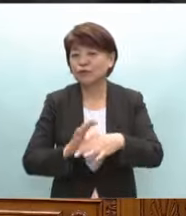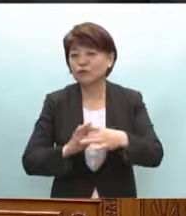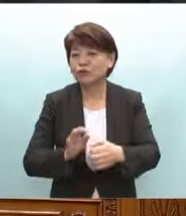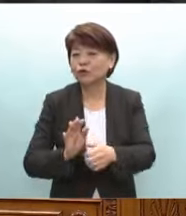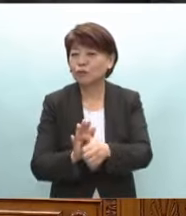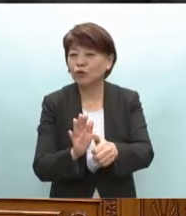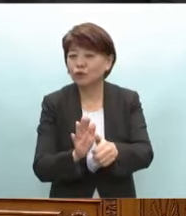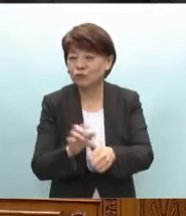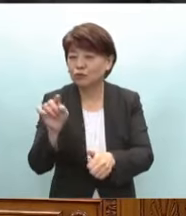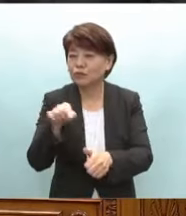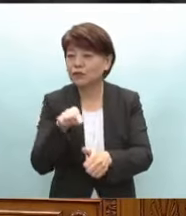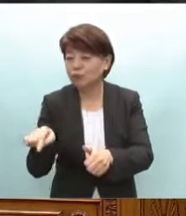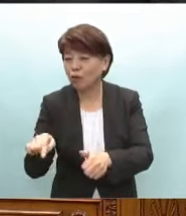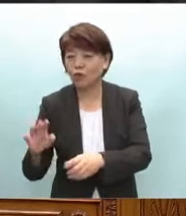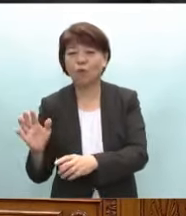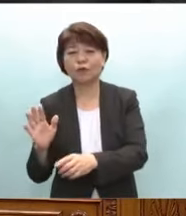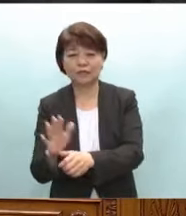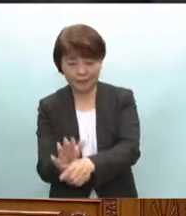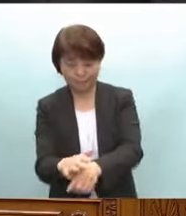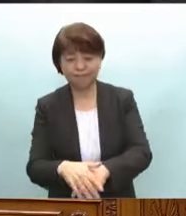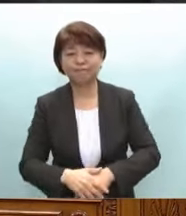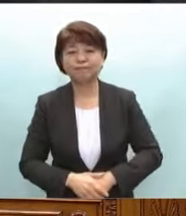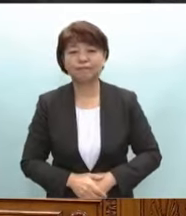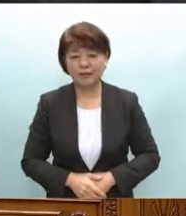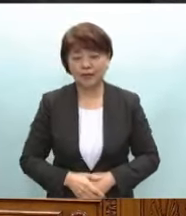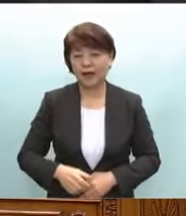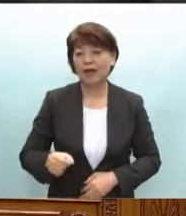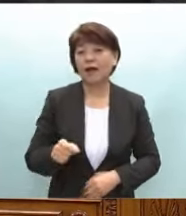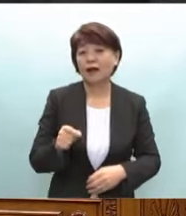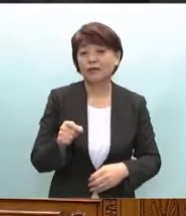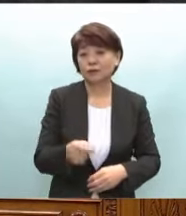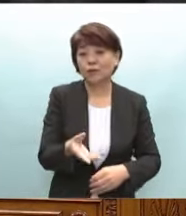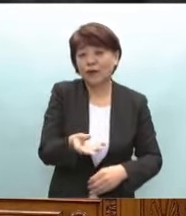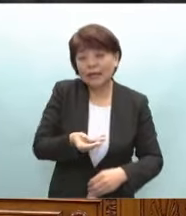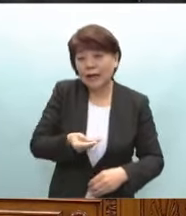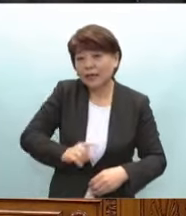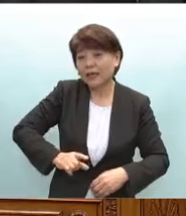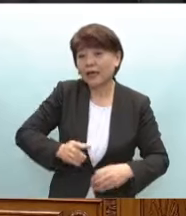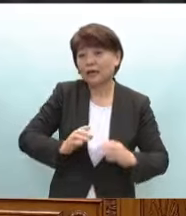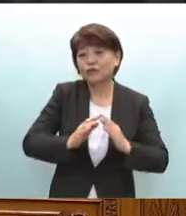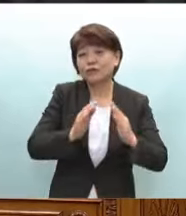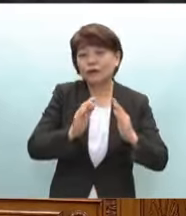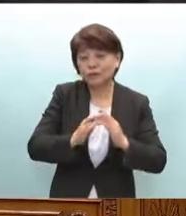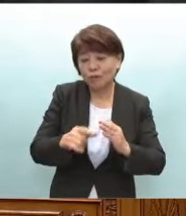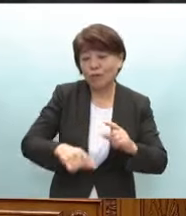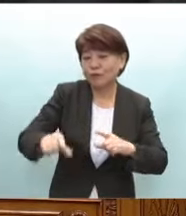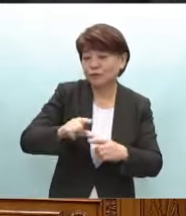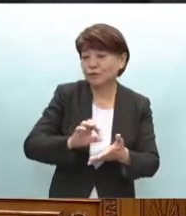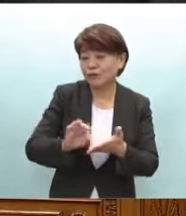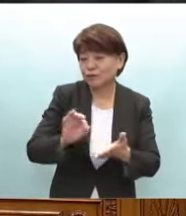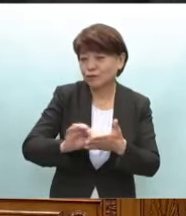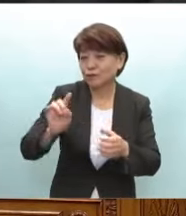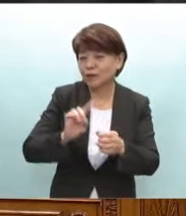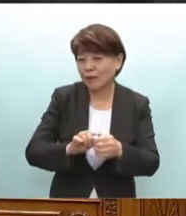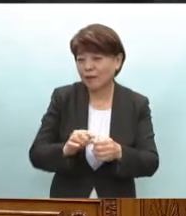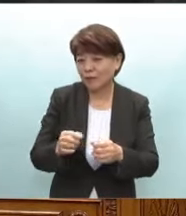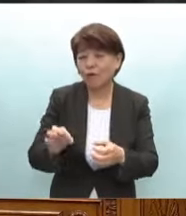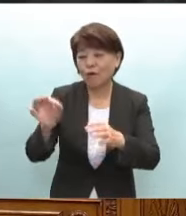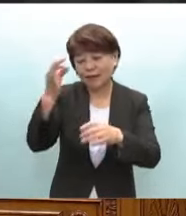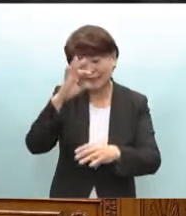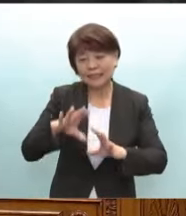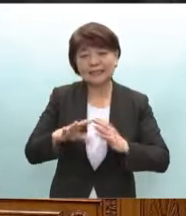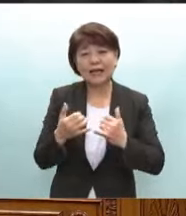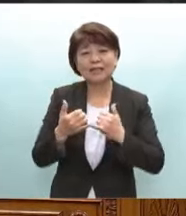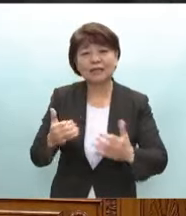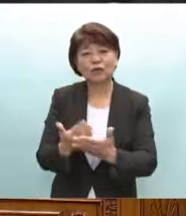する人材的な支援さらには応急借り上げ住宅の一層の活用に向けた被災者のニーズの変化へ